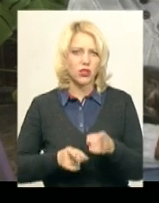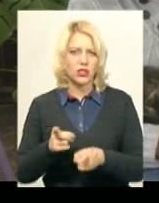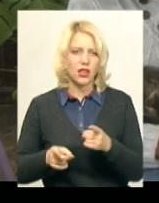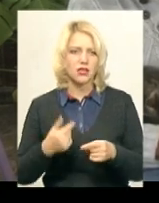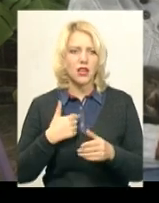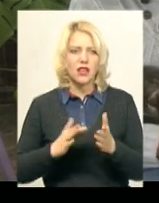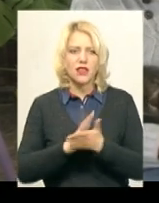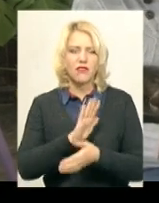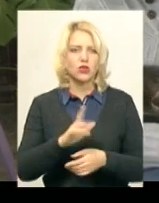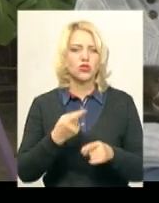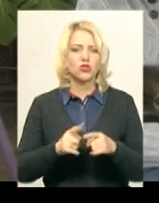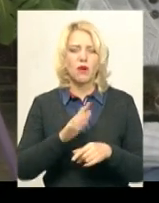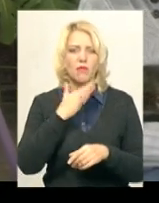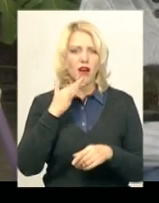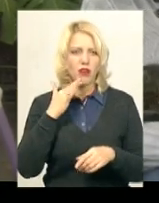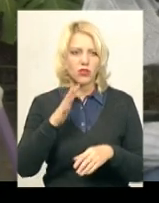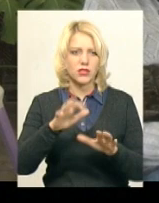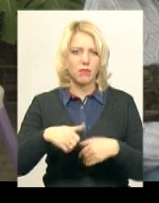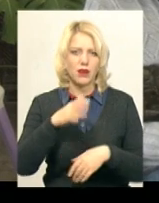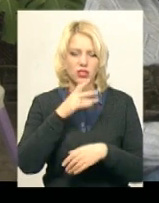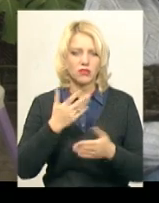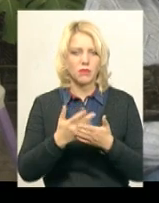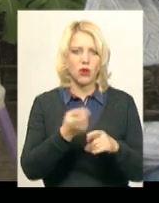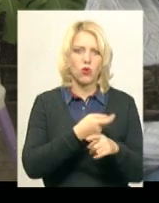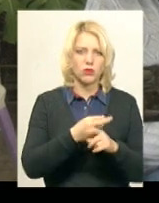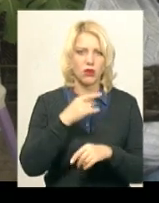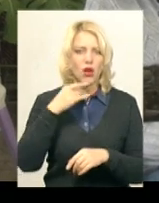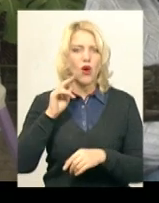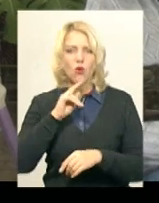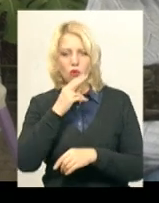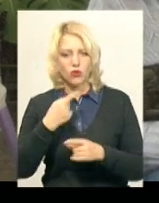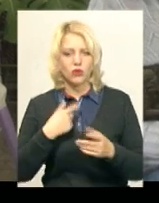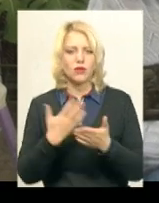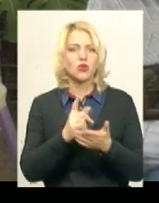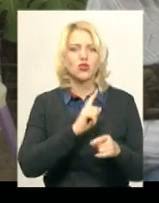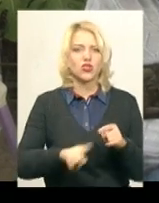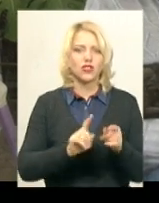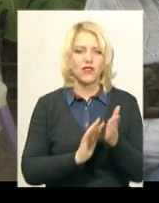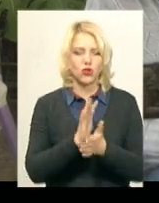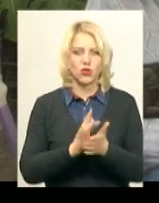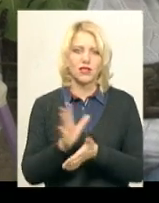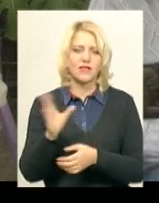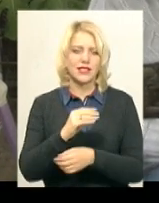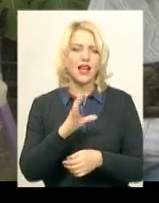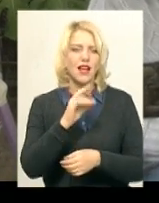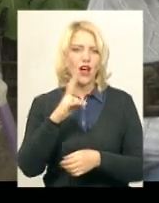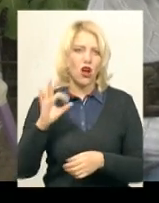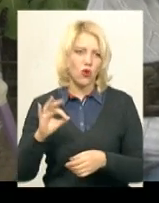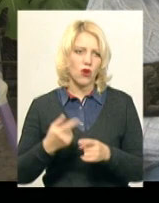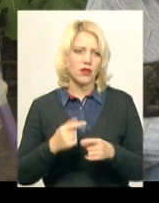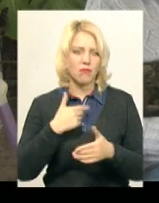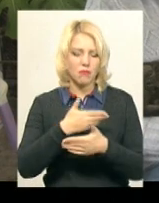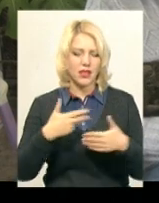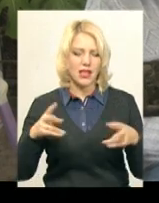забирає багато часу. Наприклад, картопля, кукурудза. Ми вирощуємо те, що швидко виростає. Вирощують усю продукцію екологічно. І ми називаємо це «твоя